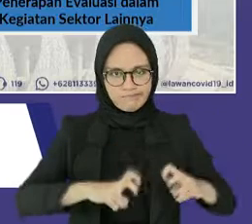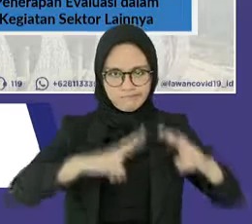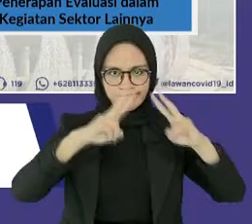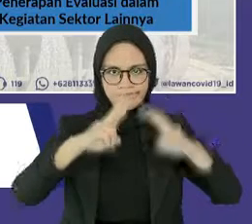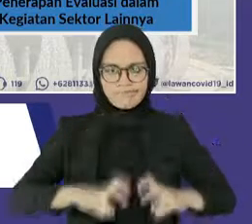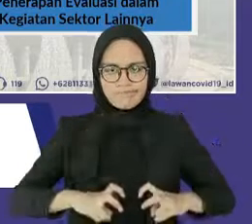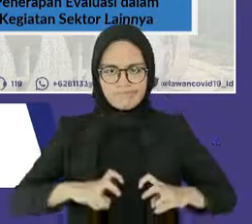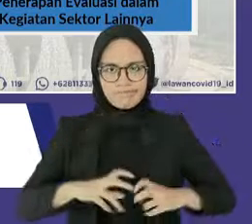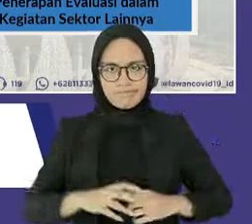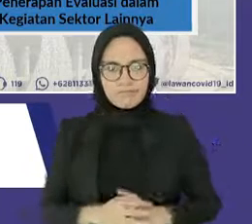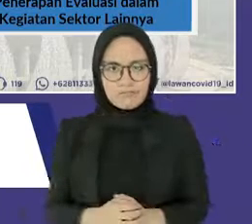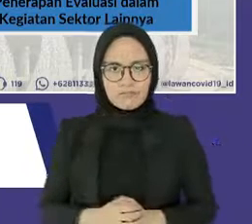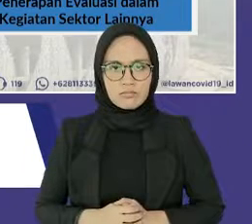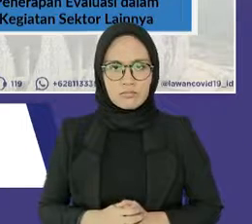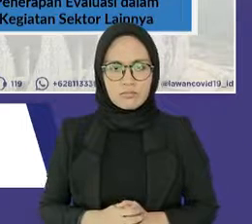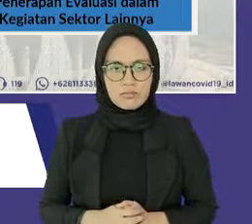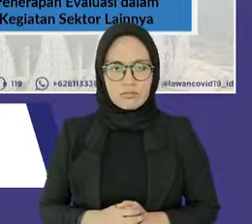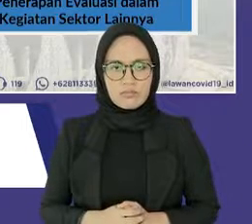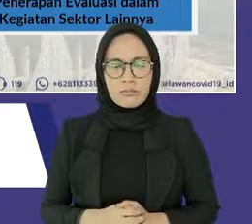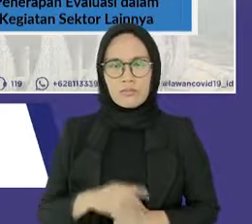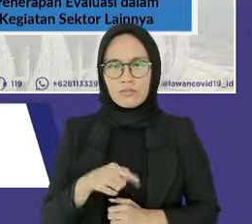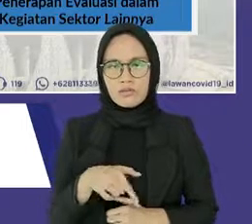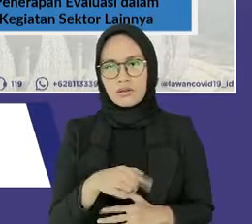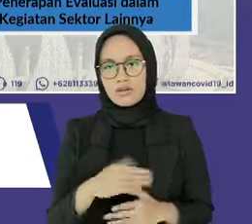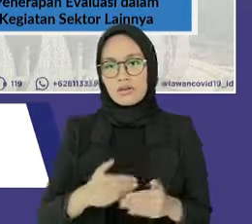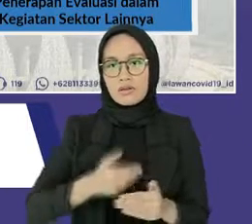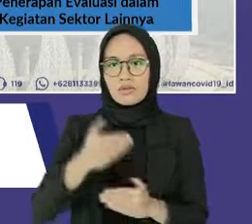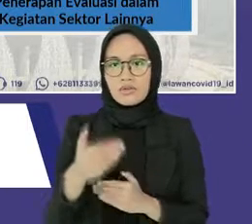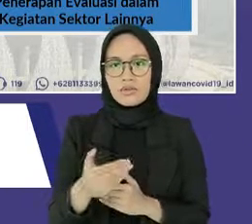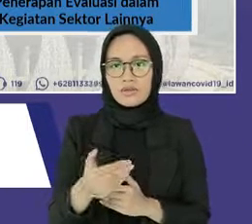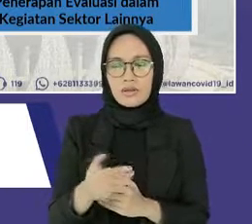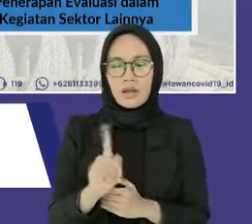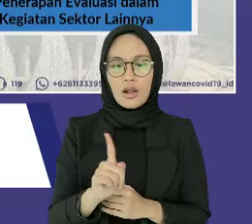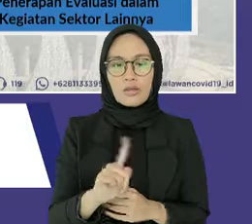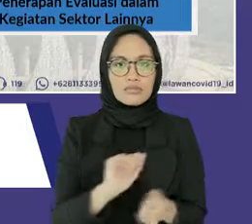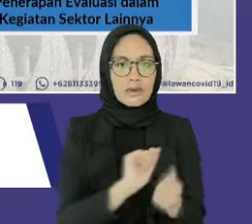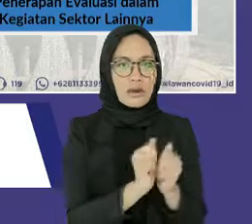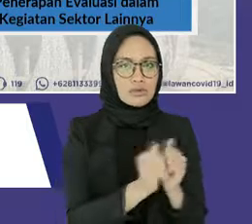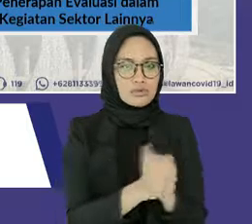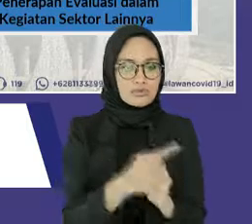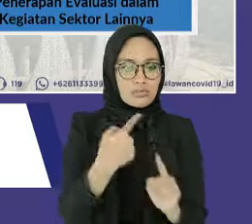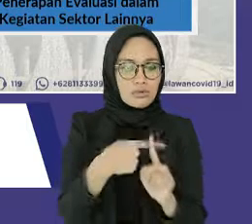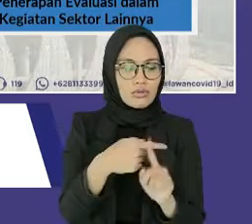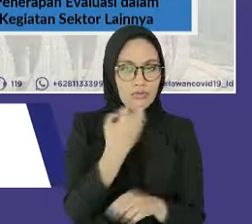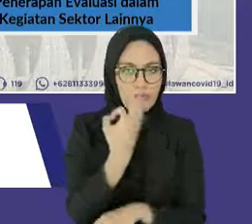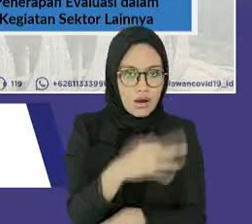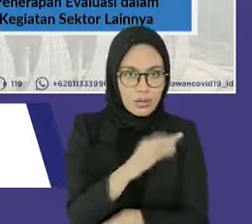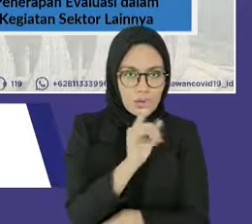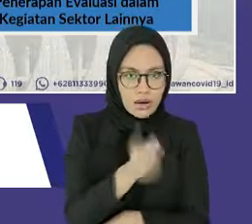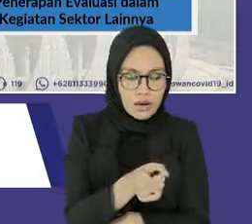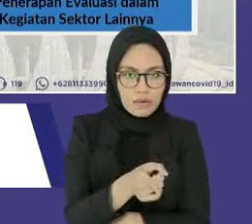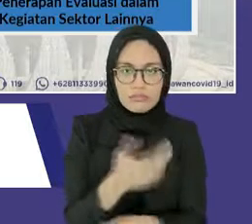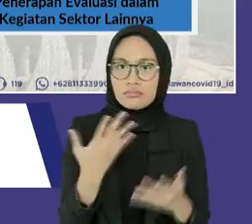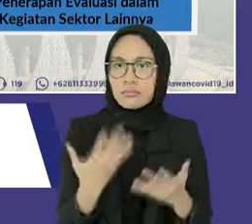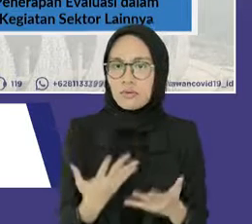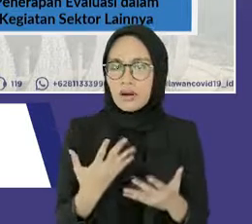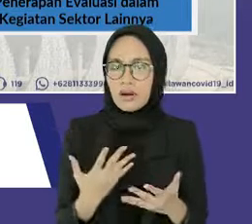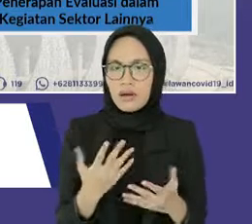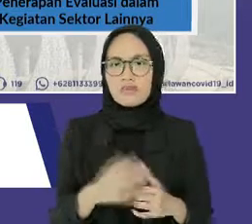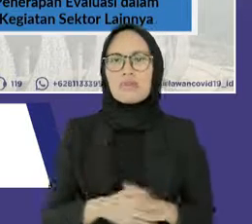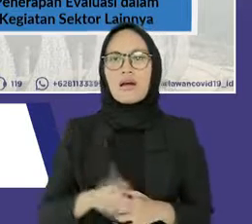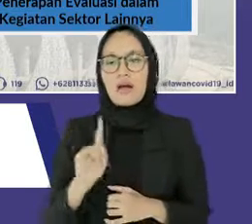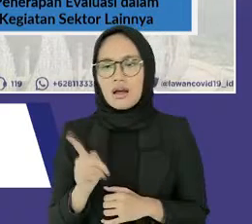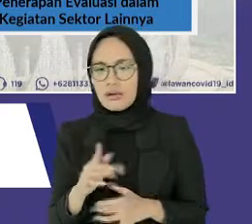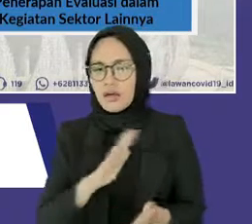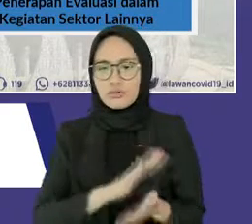bagi peserta acara. Selanjutnya, jika muncul kasus positif, maka dilakukan tindak cepat penanganan kasus